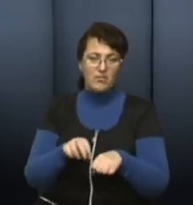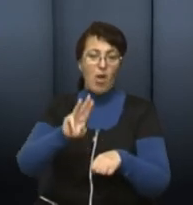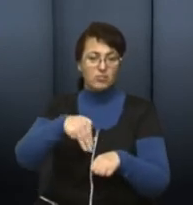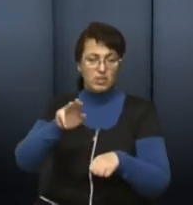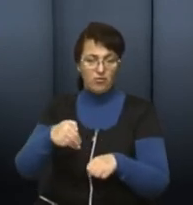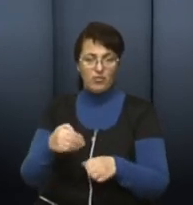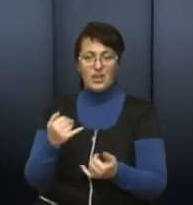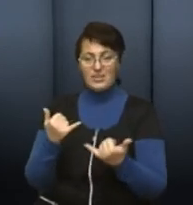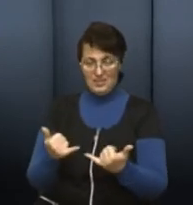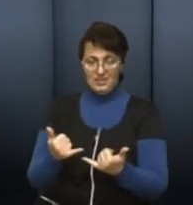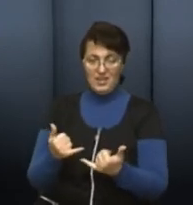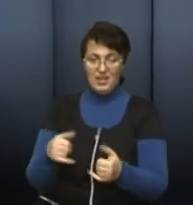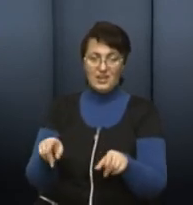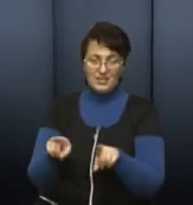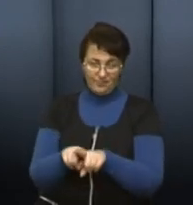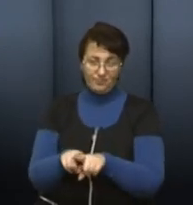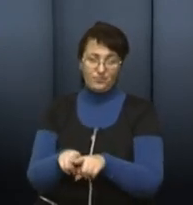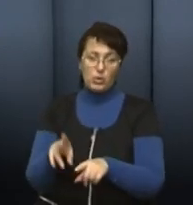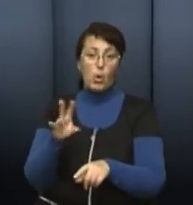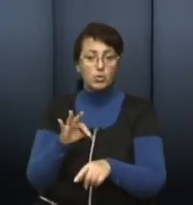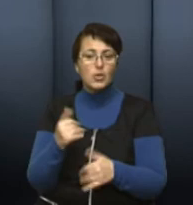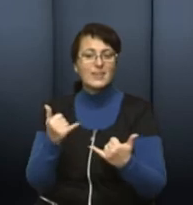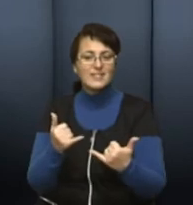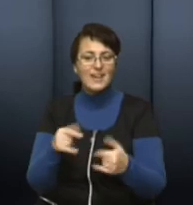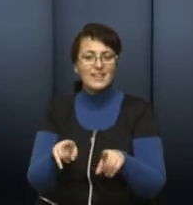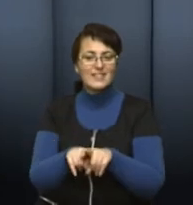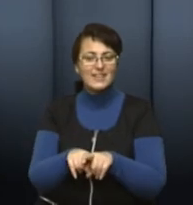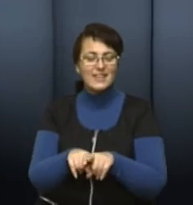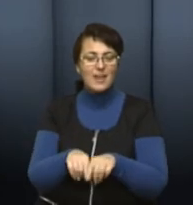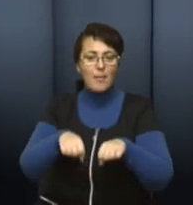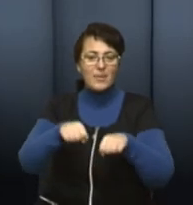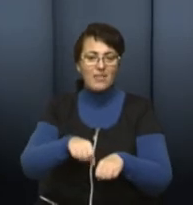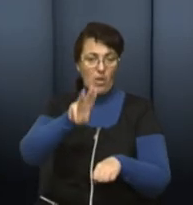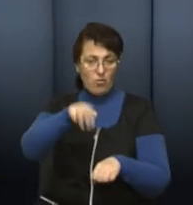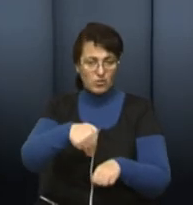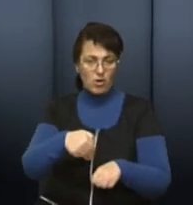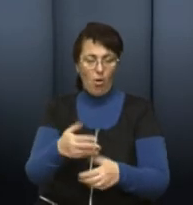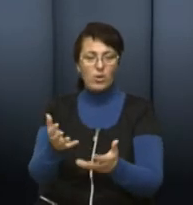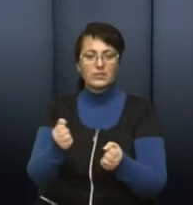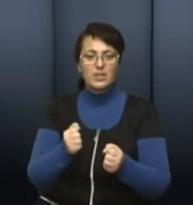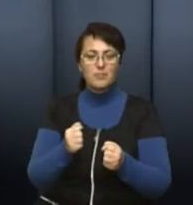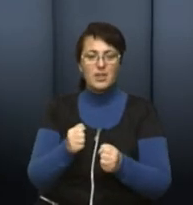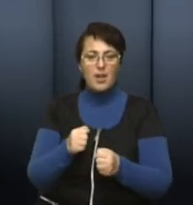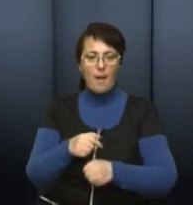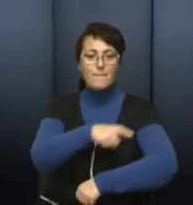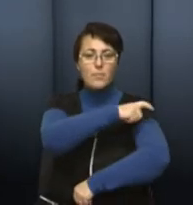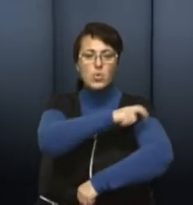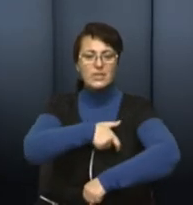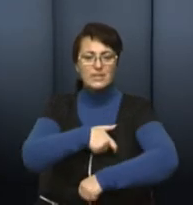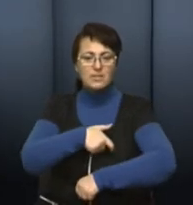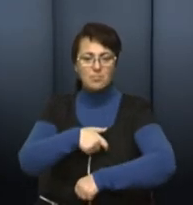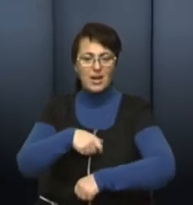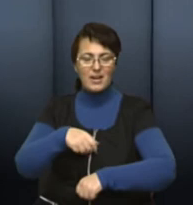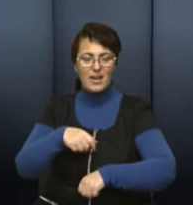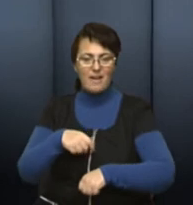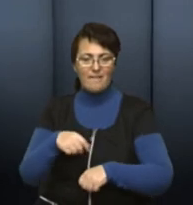далі їх має, але ці права тепер отримали муніципальні інспекції. Якщо, наприклад, поліція може штрафувати